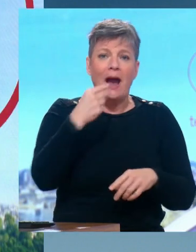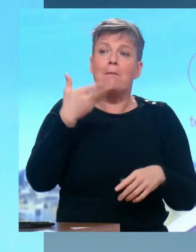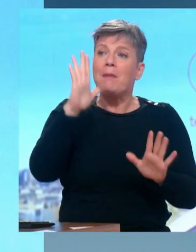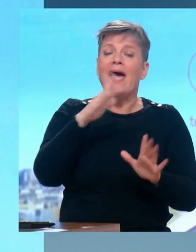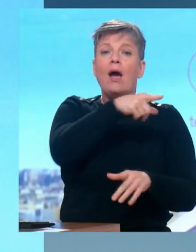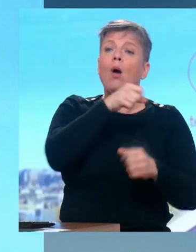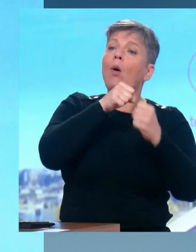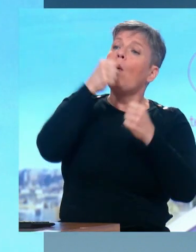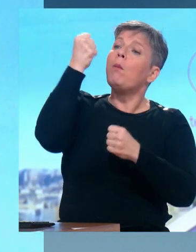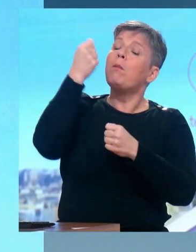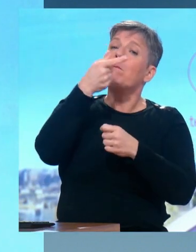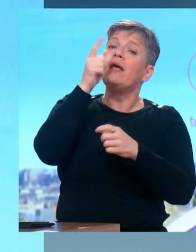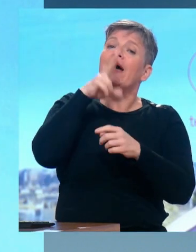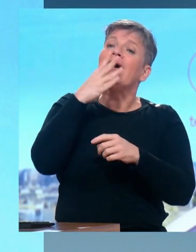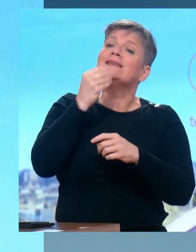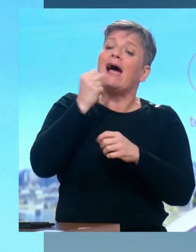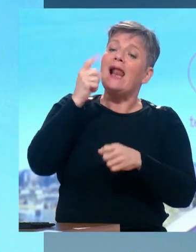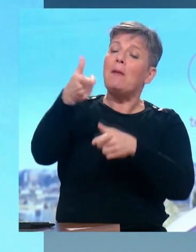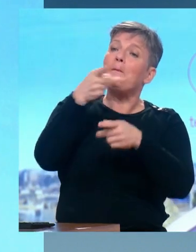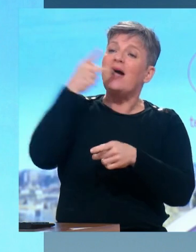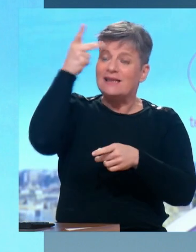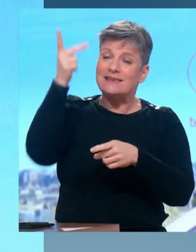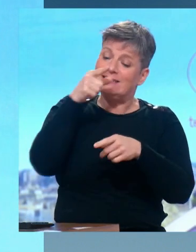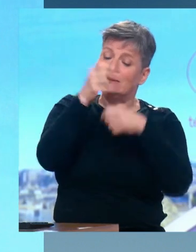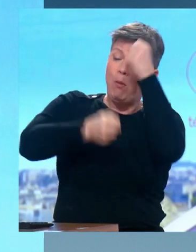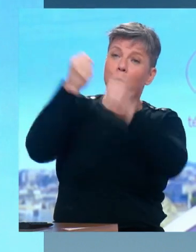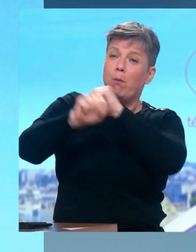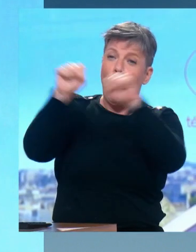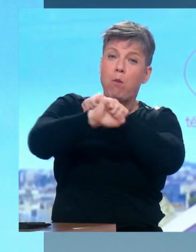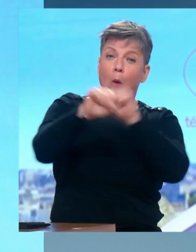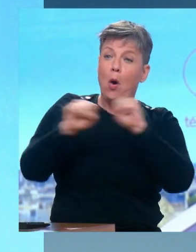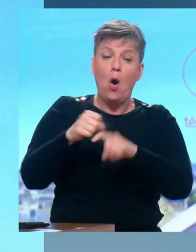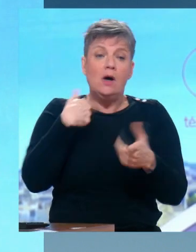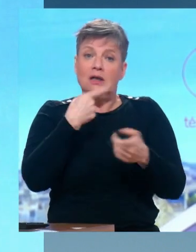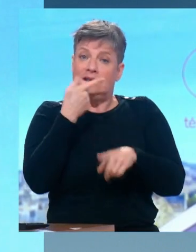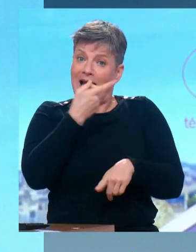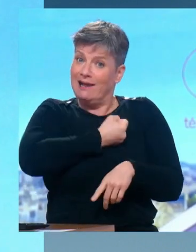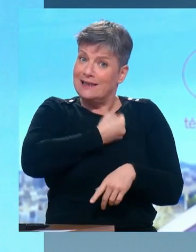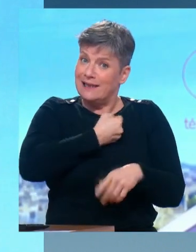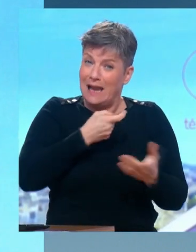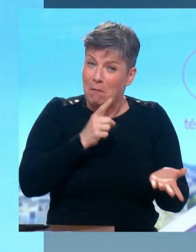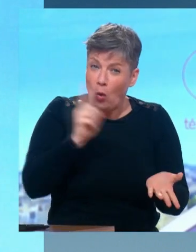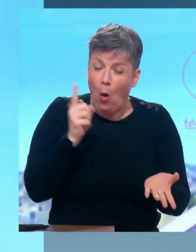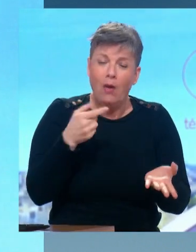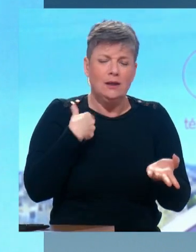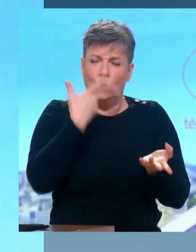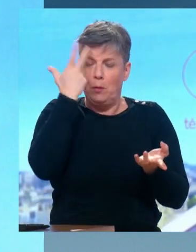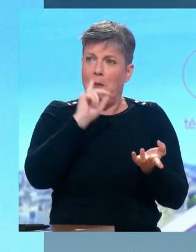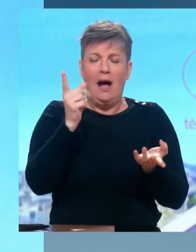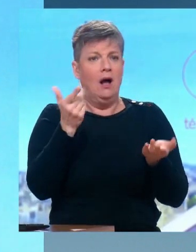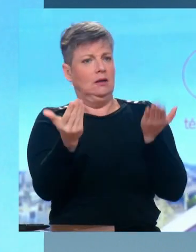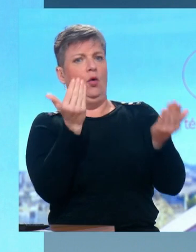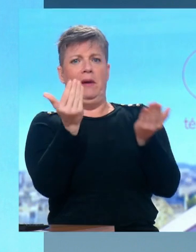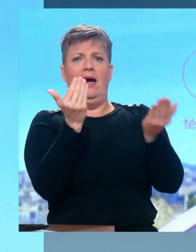hôpitaux, sur des immeubles palestiniens, ce n'en sont pas. Ça, c'est incompréhensible pour les Français, pour tout le monde, qu'il y ait deux poids, mesures.